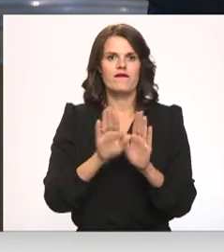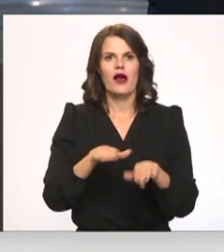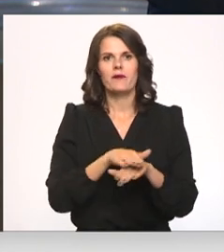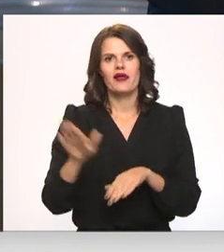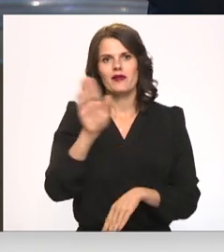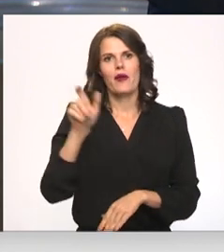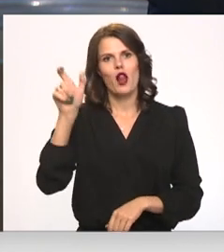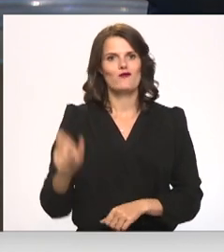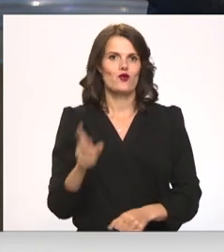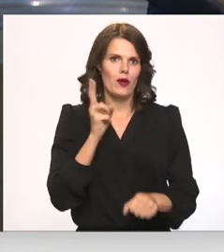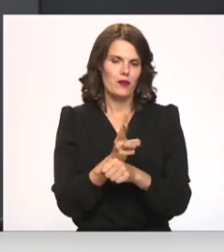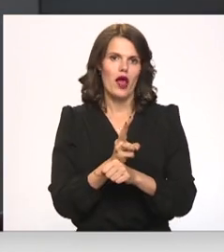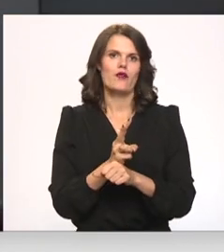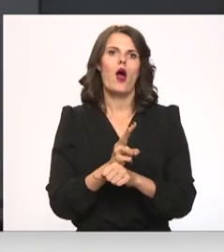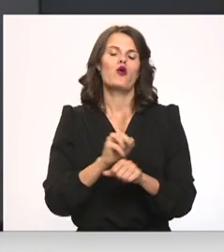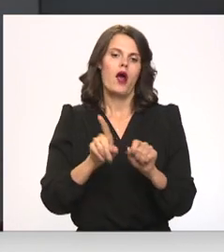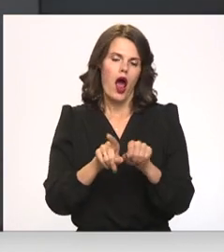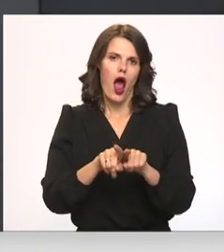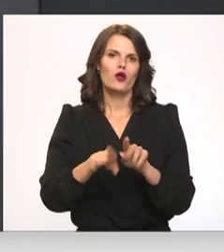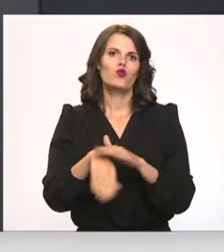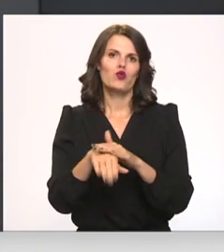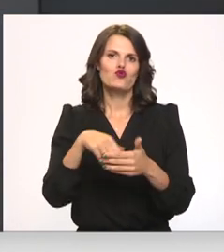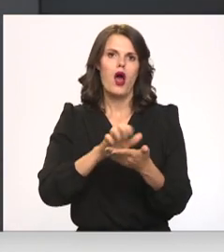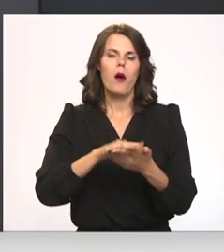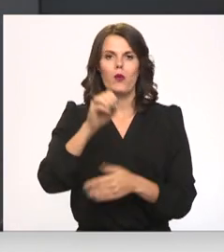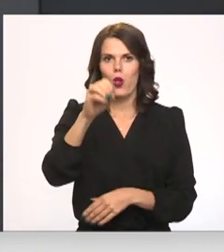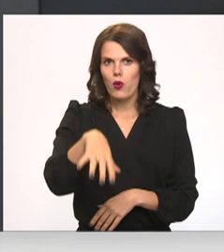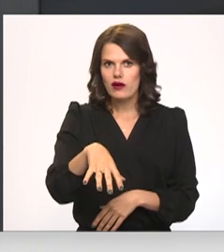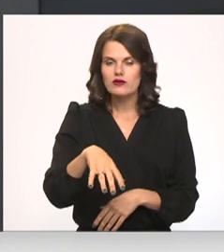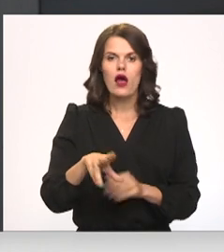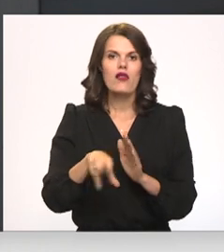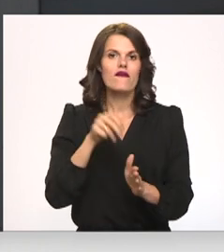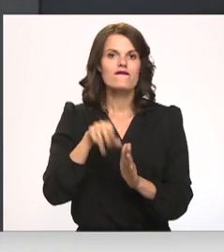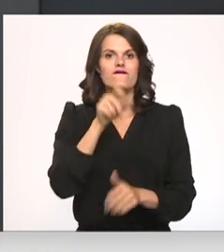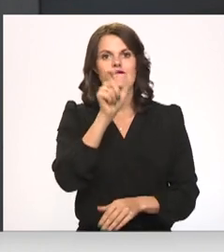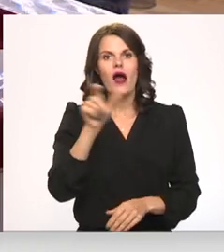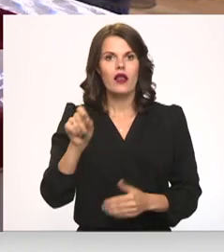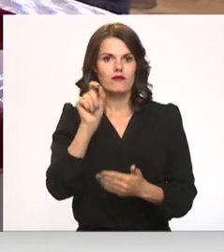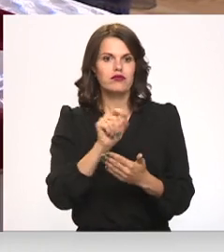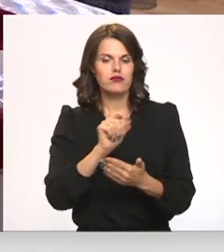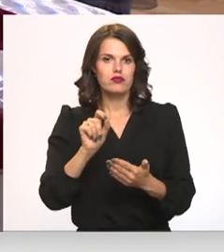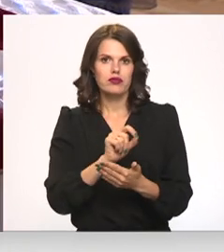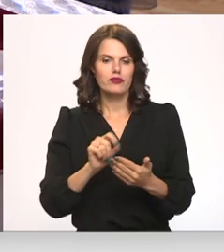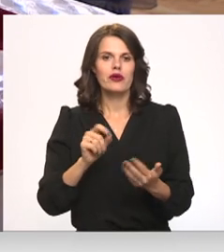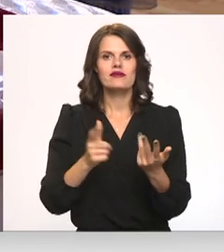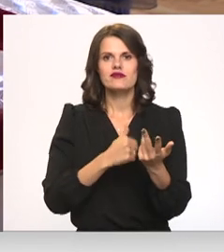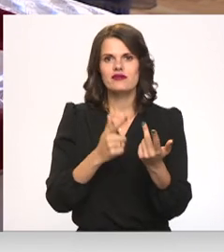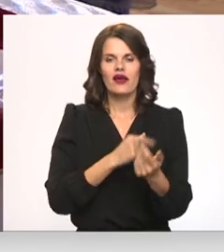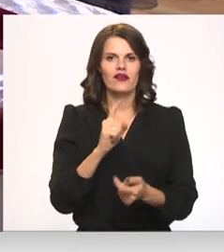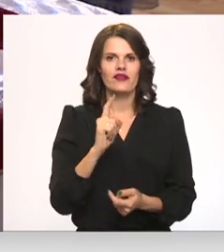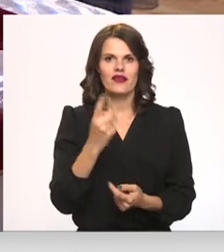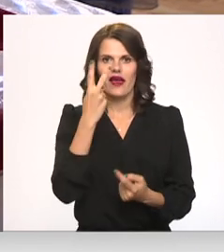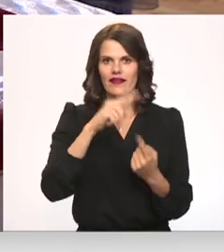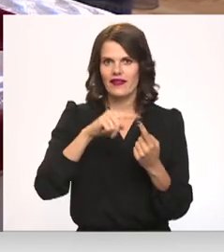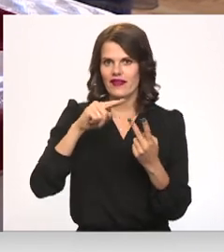pienākumu arī šādā veidā. CVK vadītāji uzsver, ka no vēlētāja veiktajām atzīmiem tiks skaitīt tikai divi veidi.